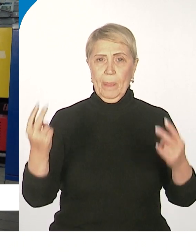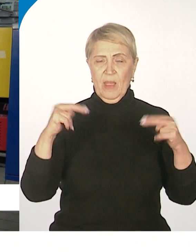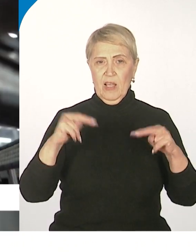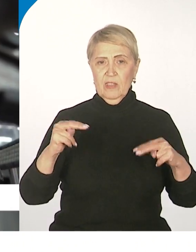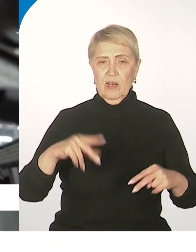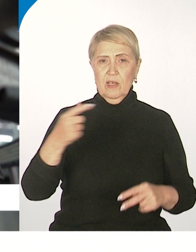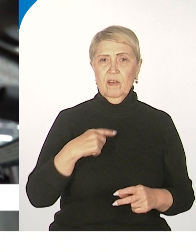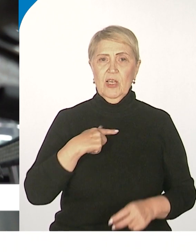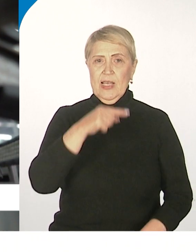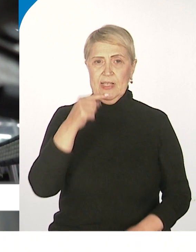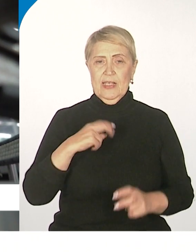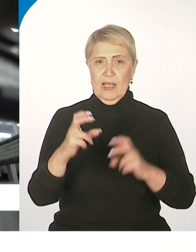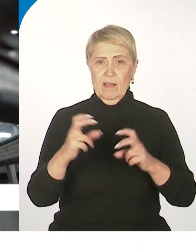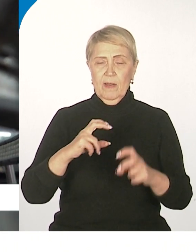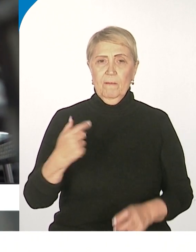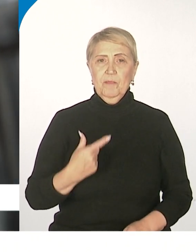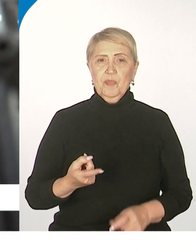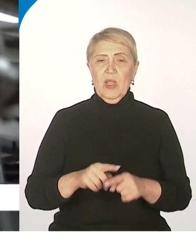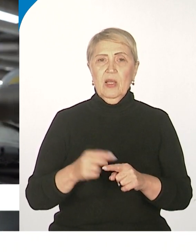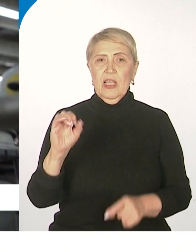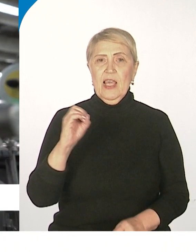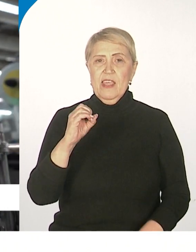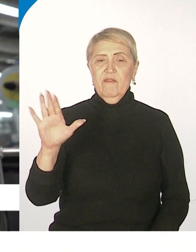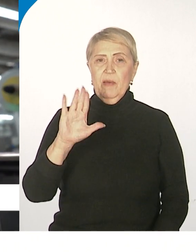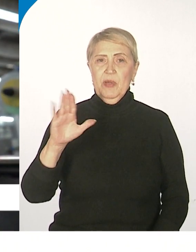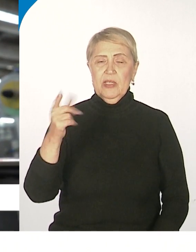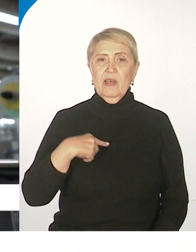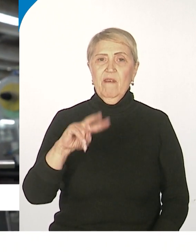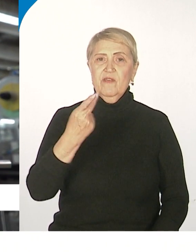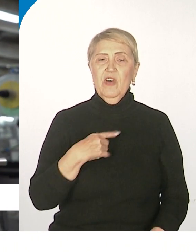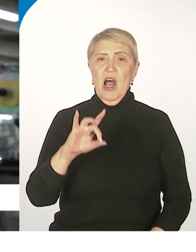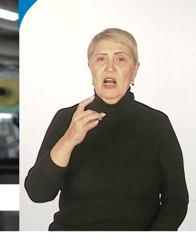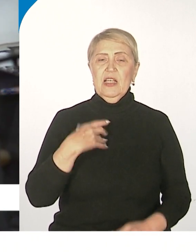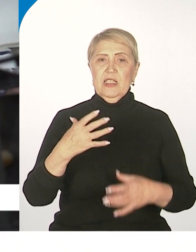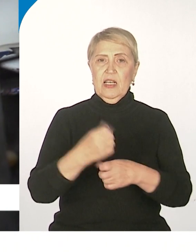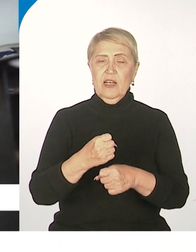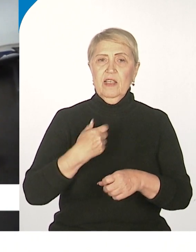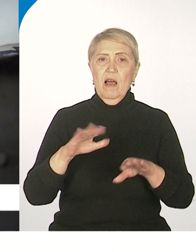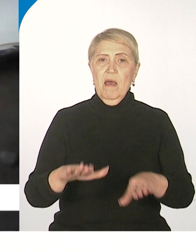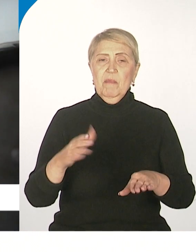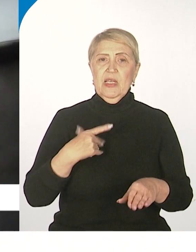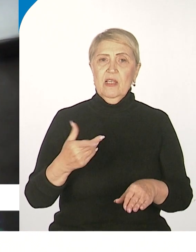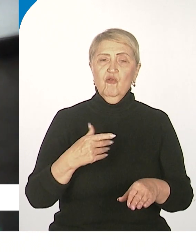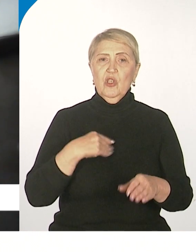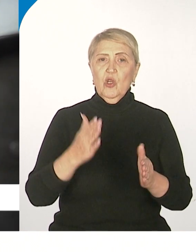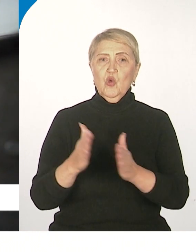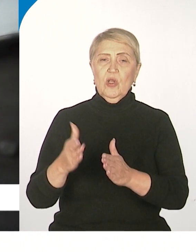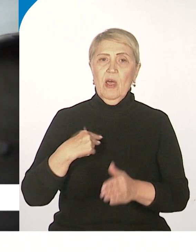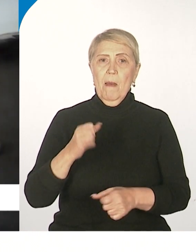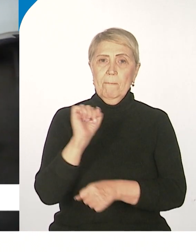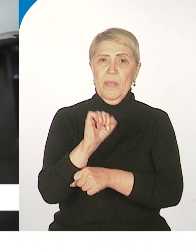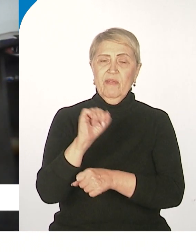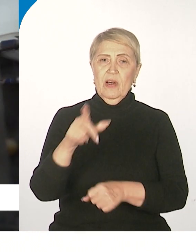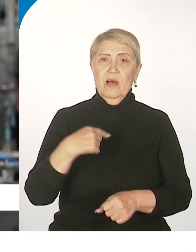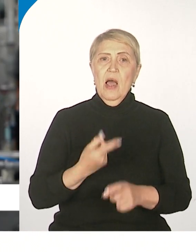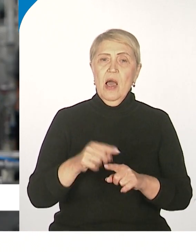заводы Балтика около 15 лет, европейский Карлсберг почти в два раза сократил местные сорта пива, заместив их своими брендами. За это